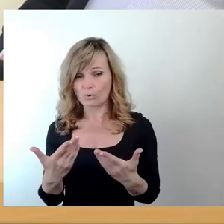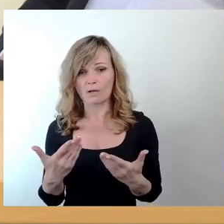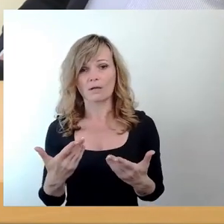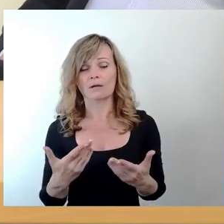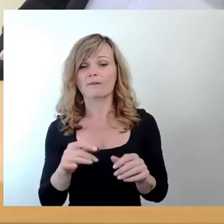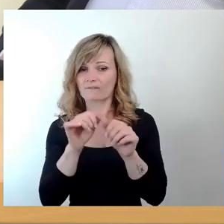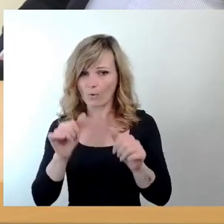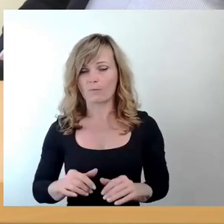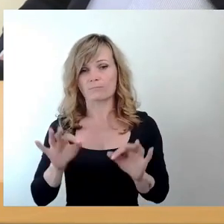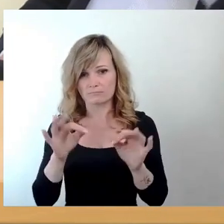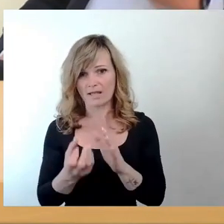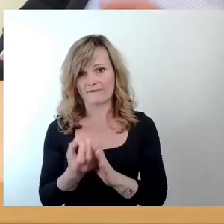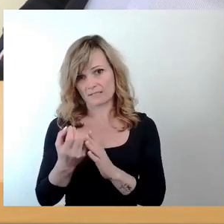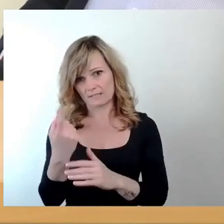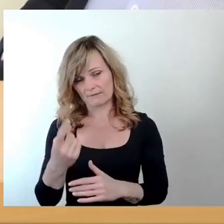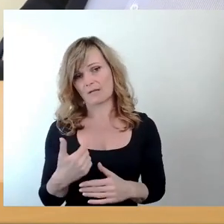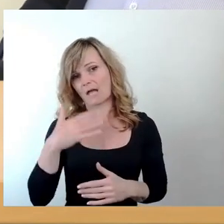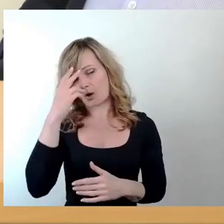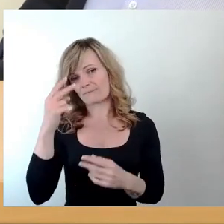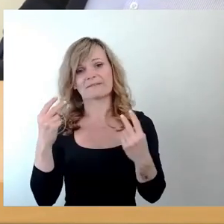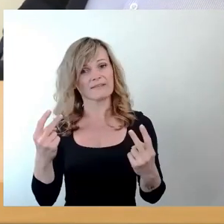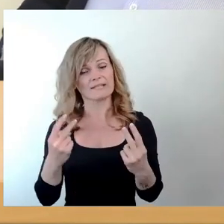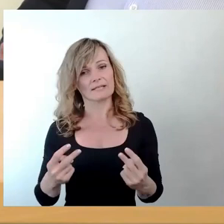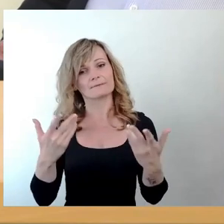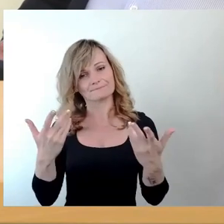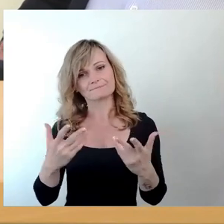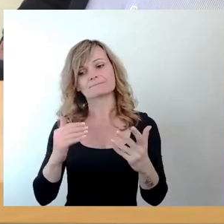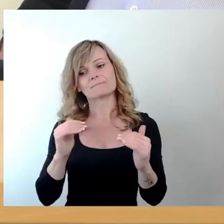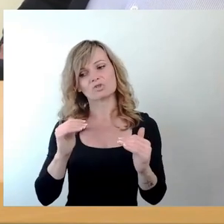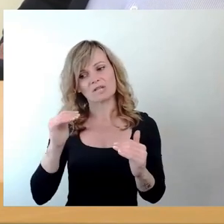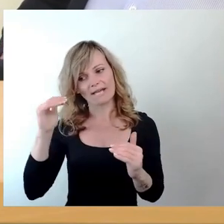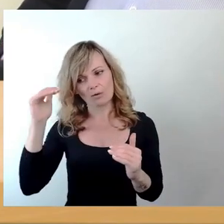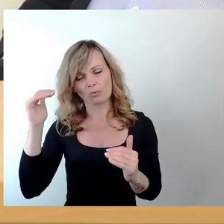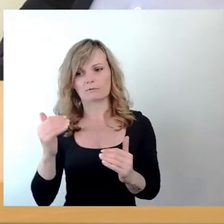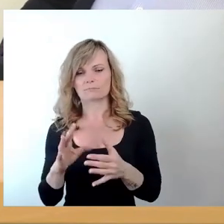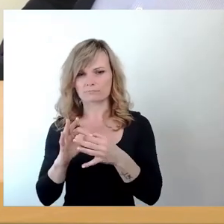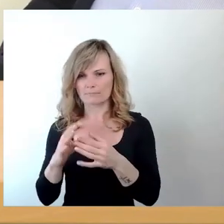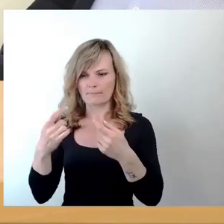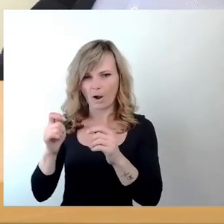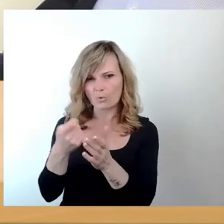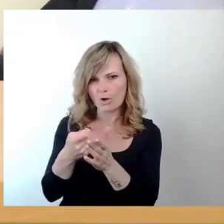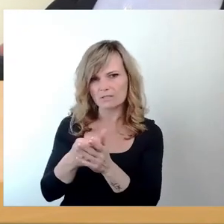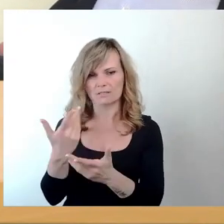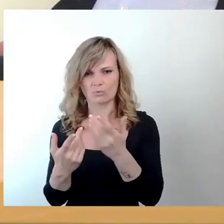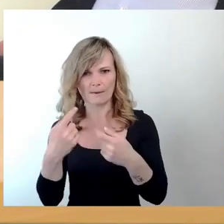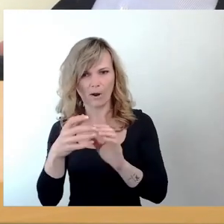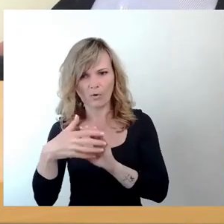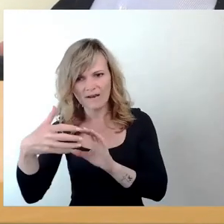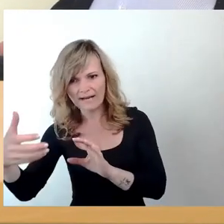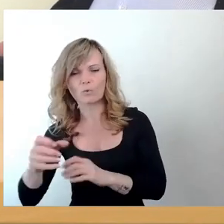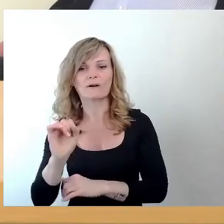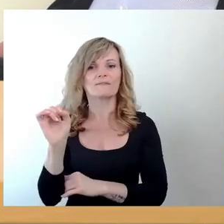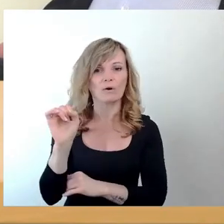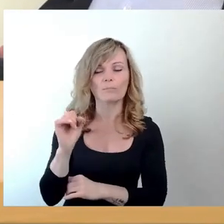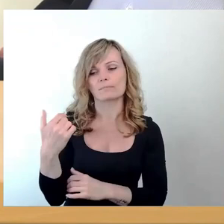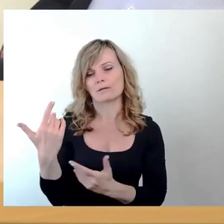effektiv ist. Die wesentlichen Steigerungen beim Baukosten oder die Bauzeitverlängerung liegen aber daran, hatte ich ja öfters